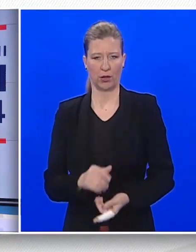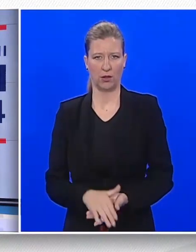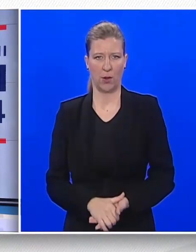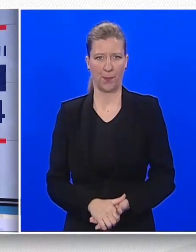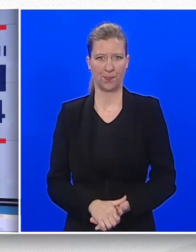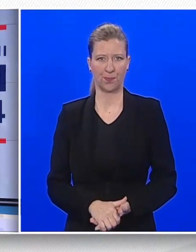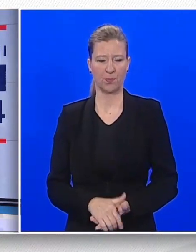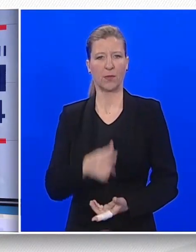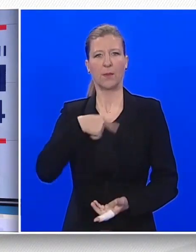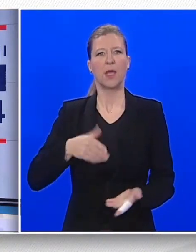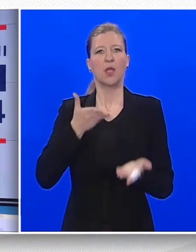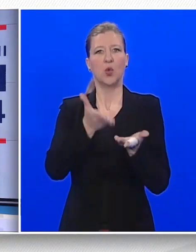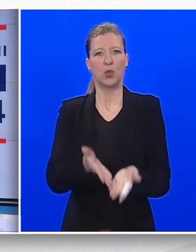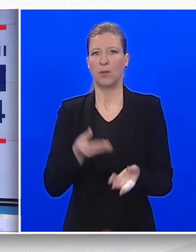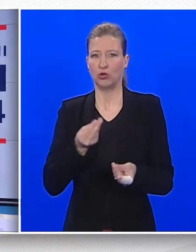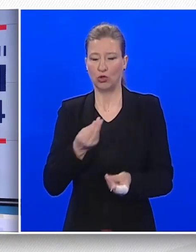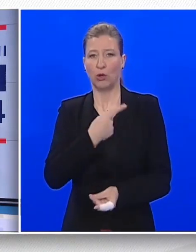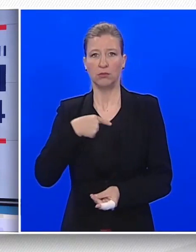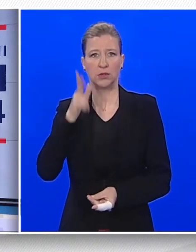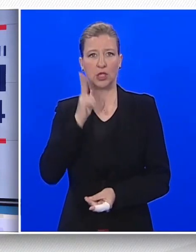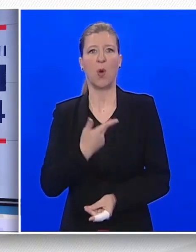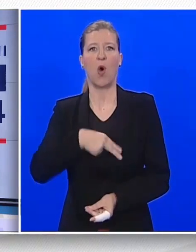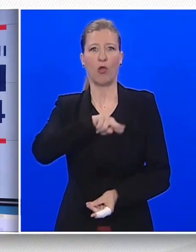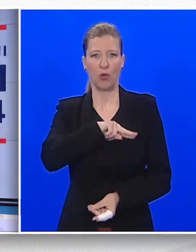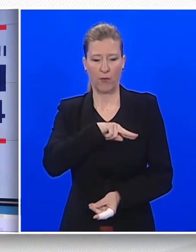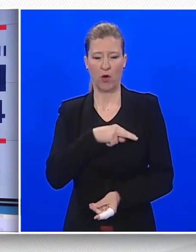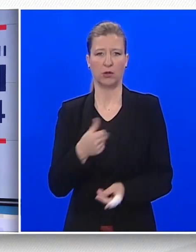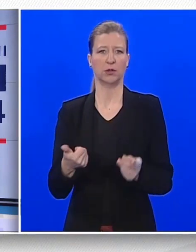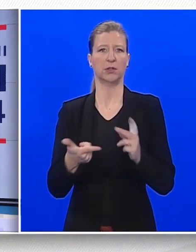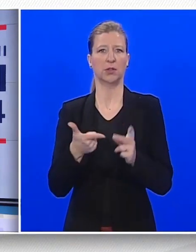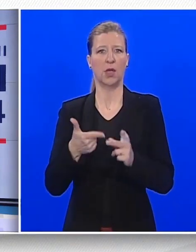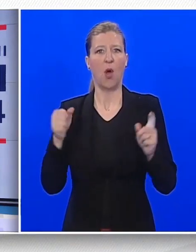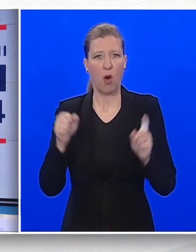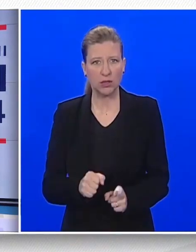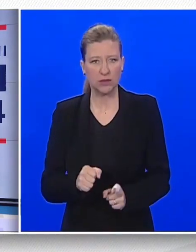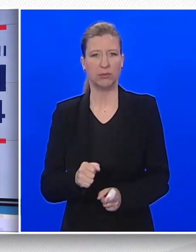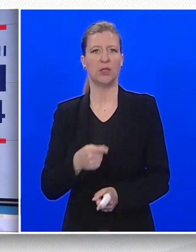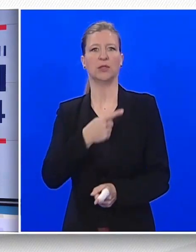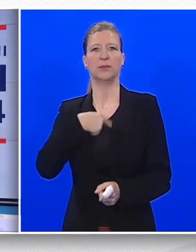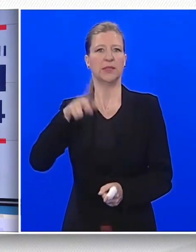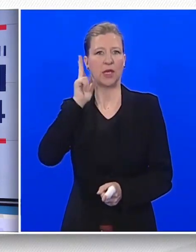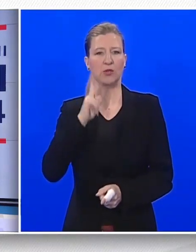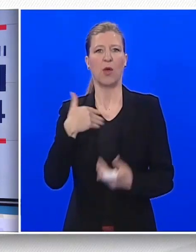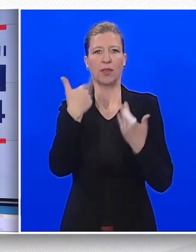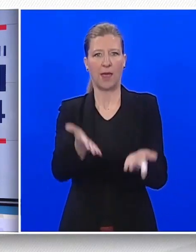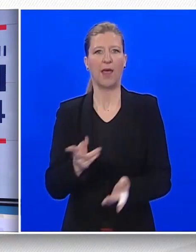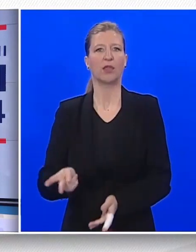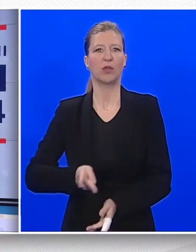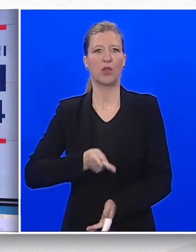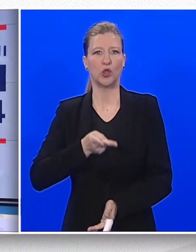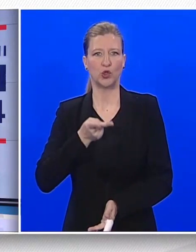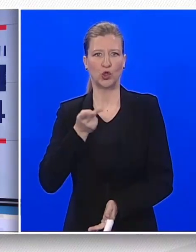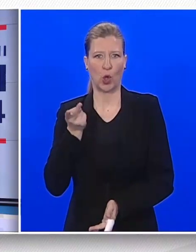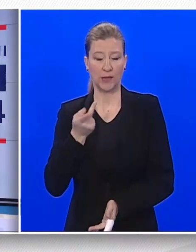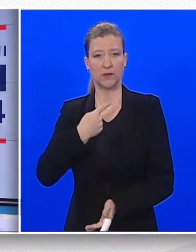Ono što nudimo Hrvatskoj je odgovornost, ozbiljnost i dostojanstvo. Mi mislimo da Hrvatska